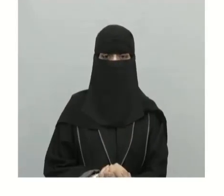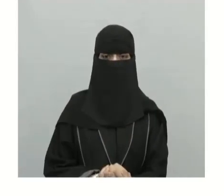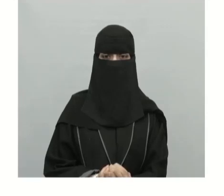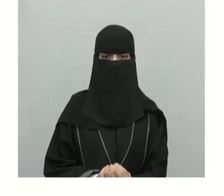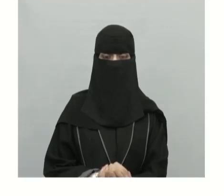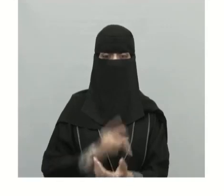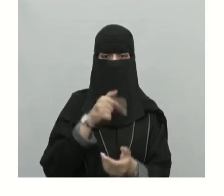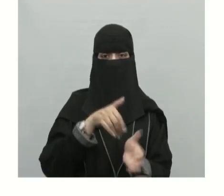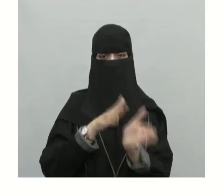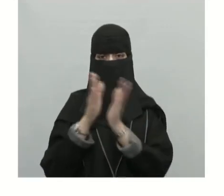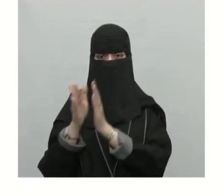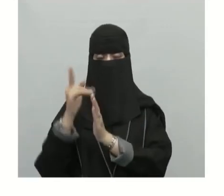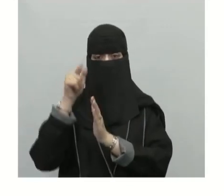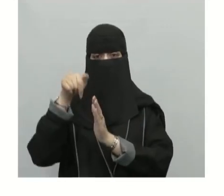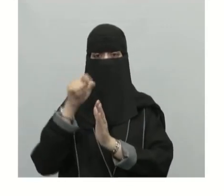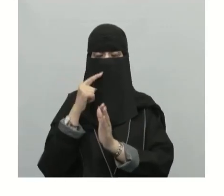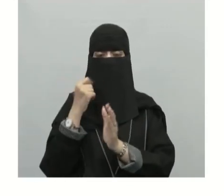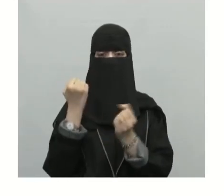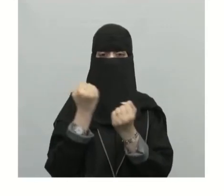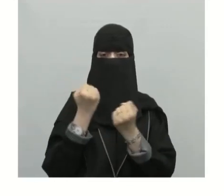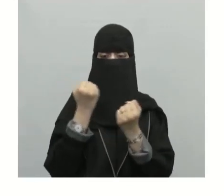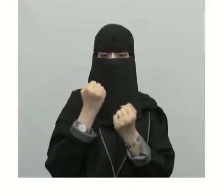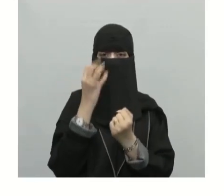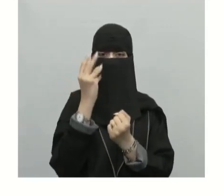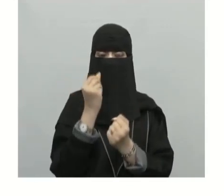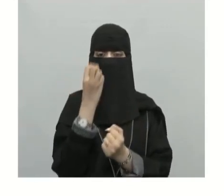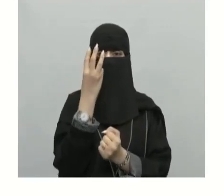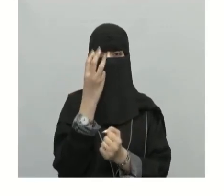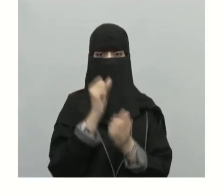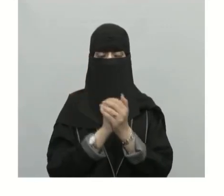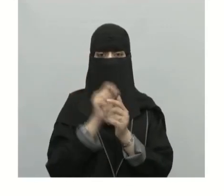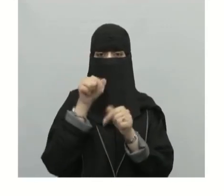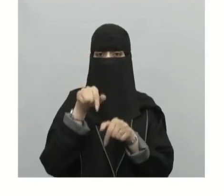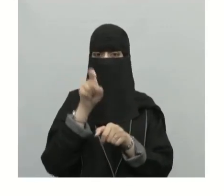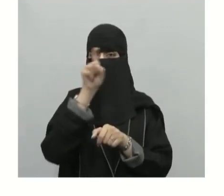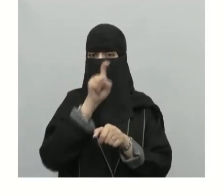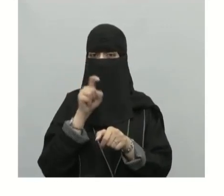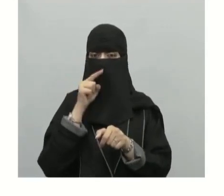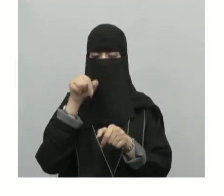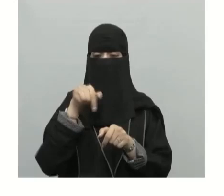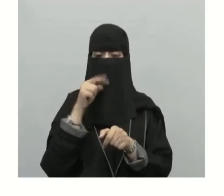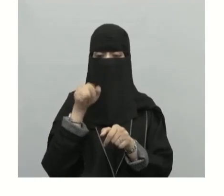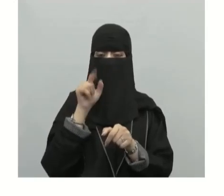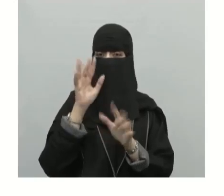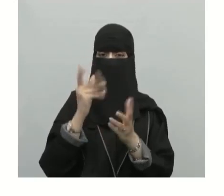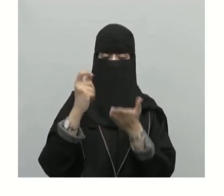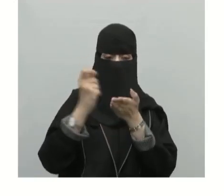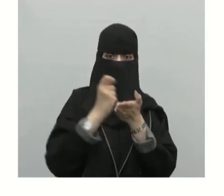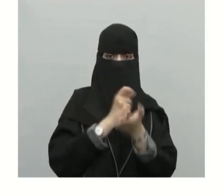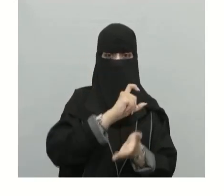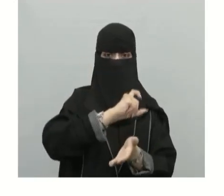ننتقل أبناء وابنات الطلاب إلى نشاط رقم ثلاثة النشاط يسجل الطلبة